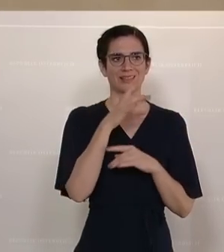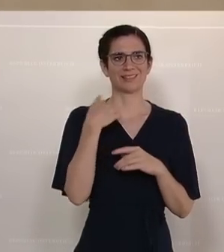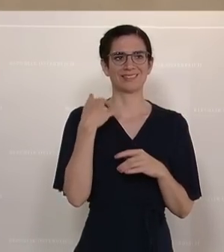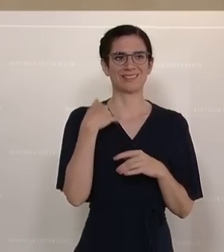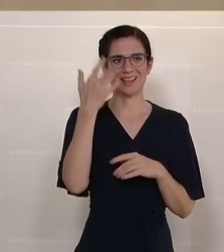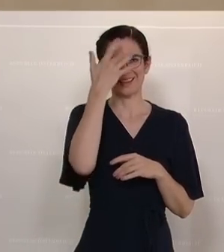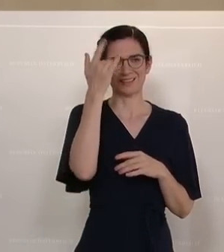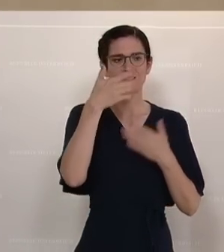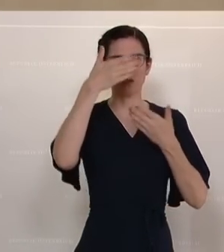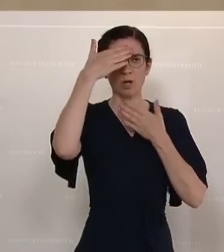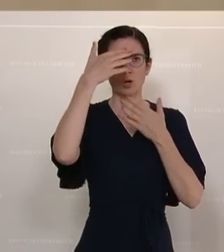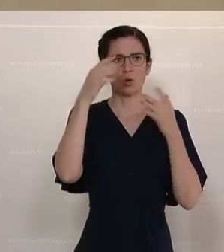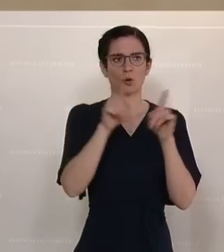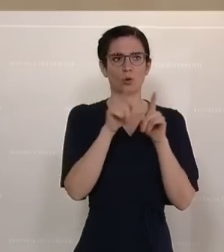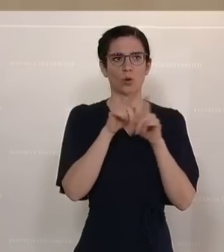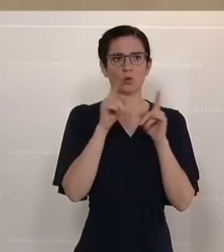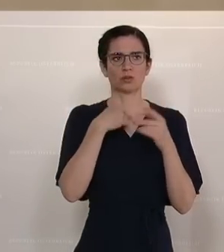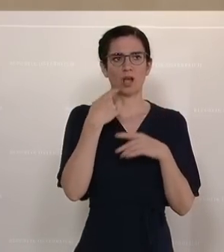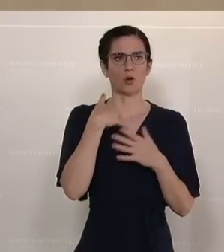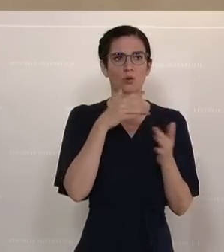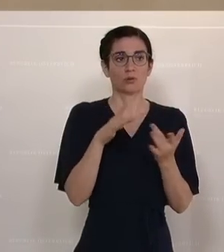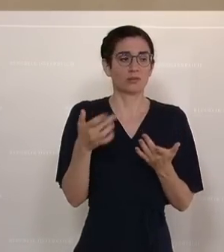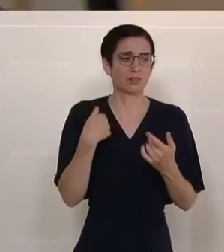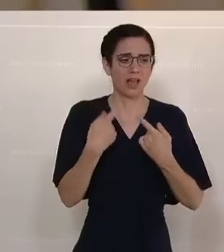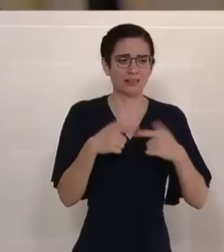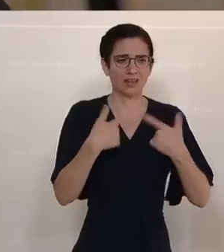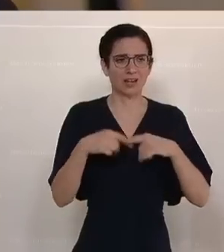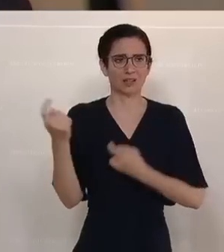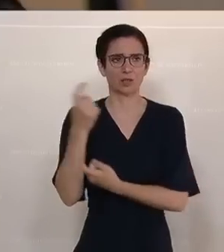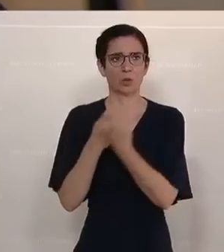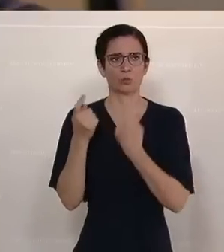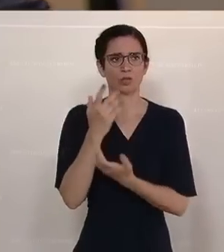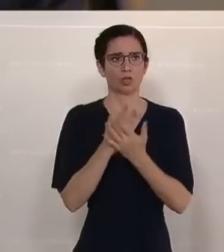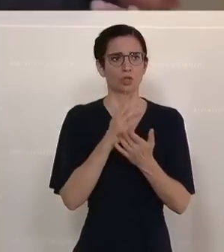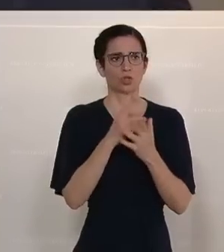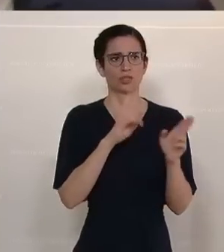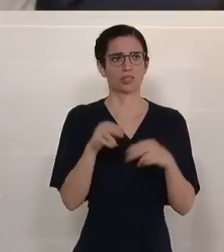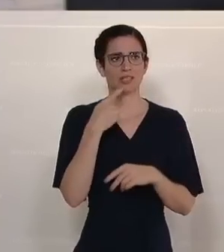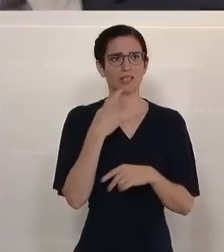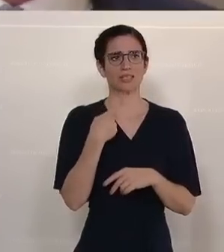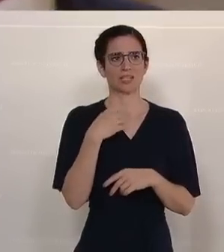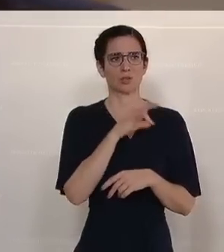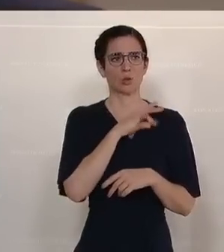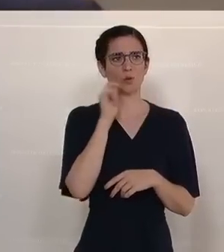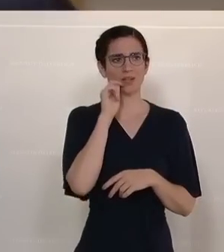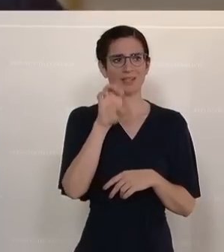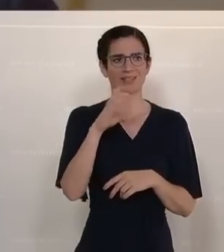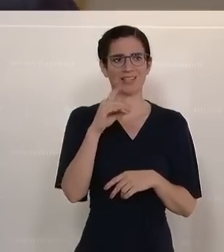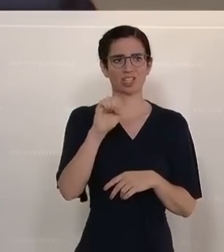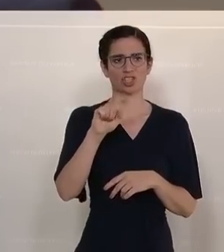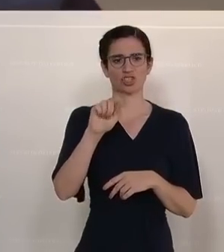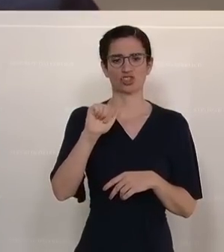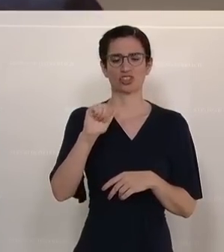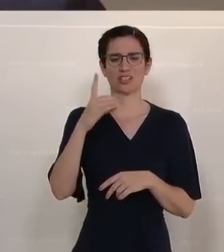Indien, die eigentlich keine Chance auf Asyl hätten. Ja, richtig, haben Sie auch jetzt bestätigt. Aber Ihre Kollegin Edtstadler hat halt auch gesagt,